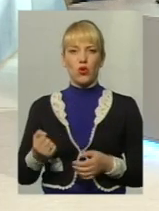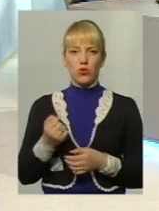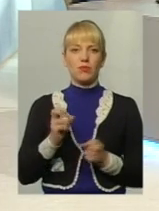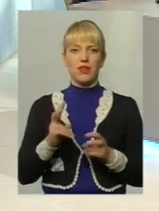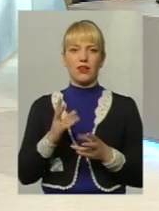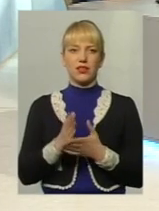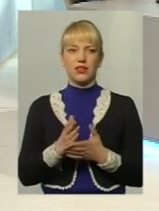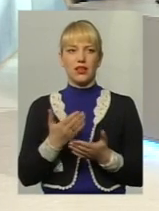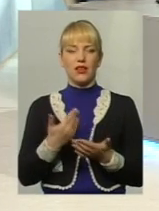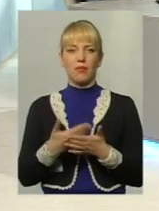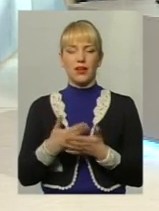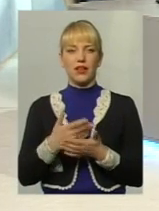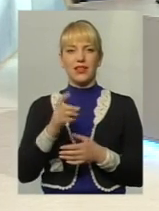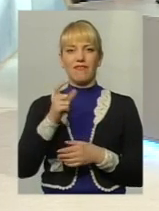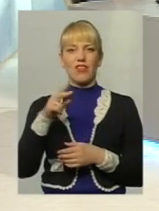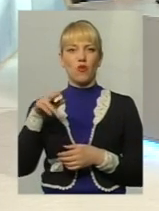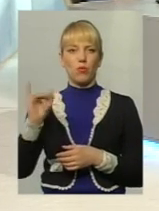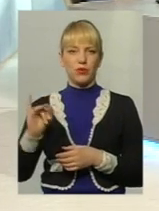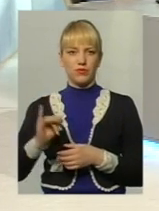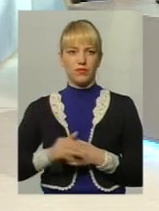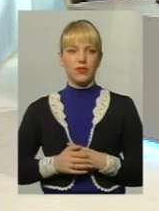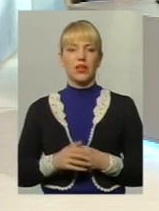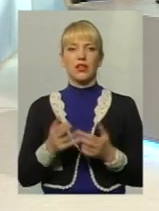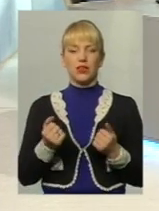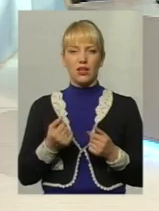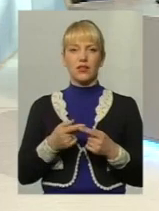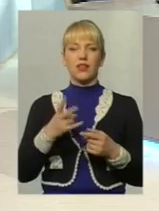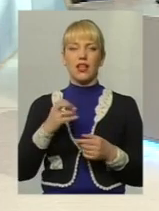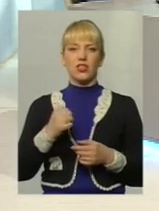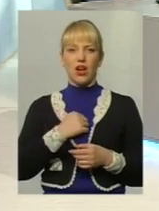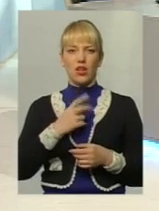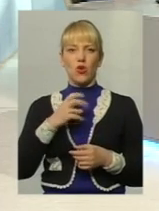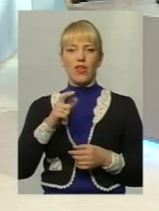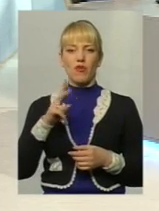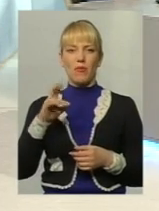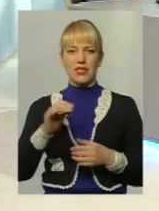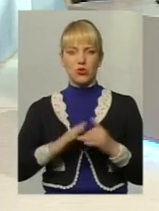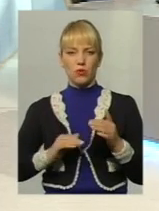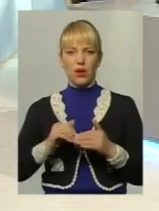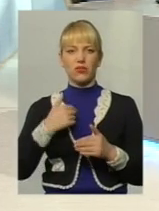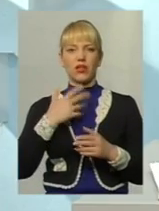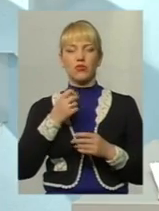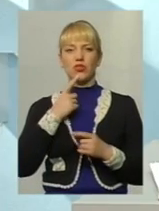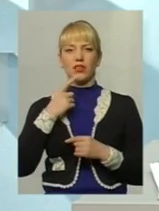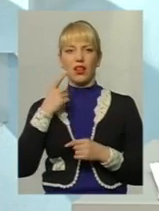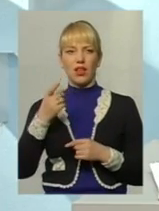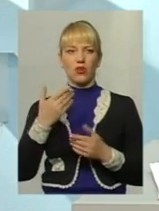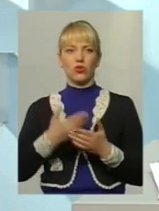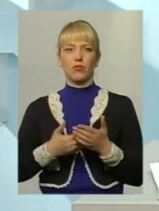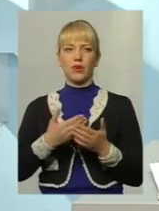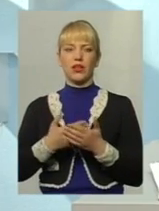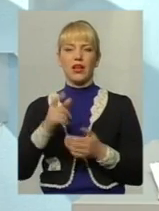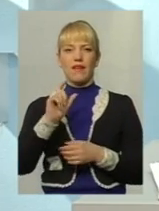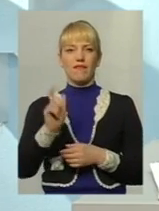європейській практиці? Так, на жаль, до європейської практики нам ще далеко. Для прикладу, приведу, що в